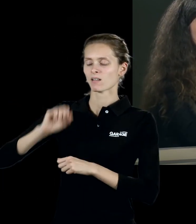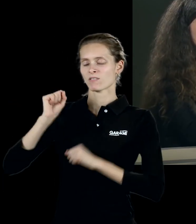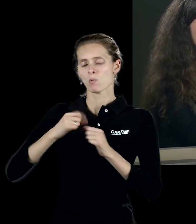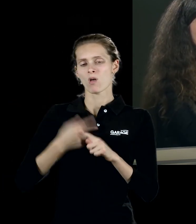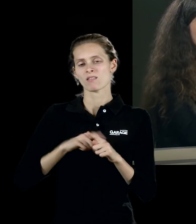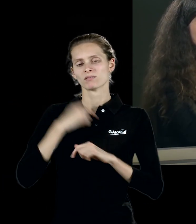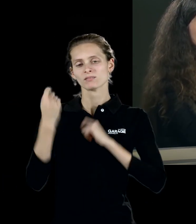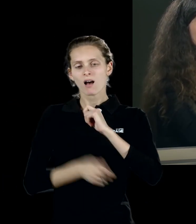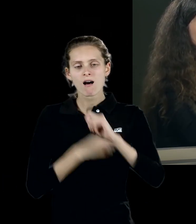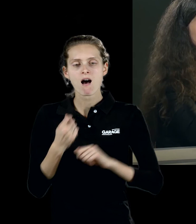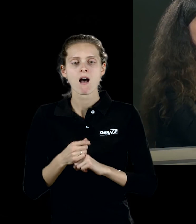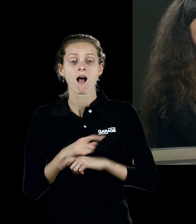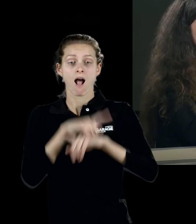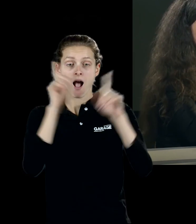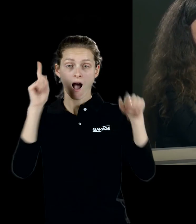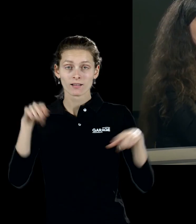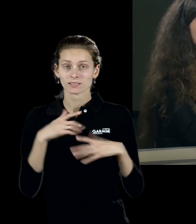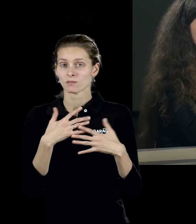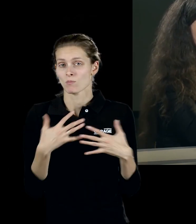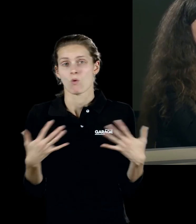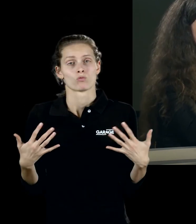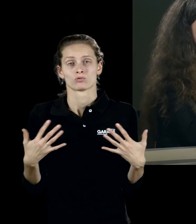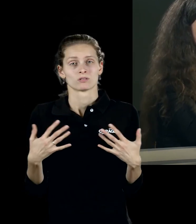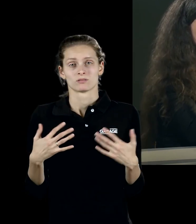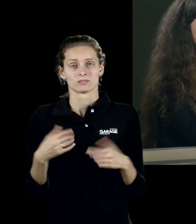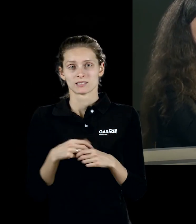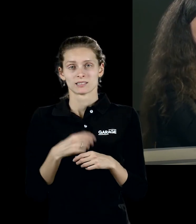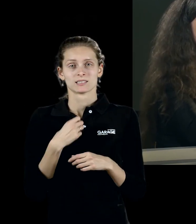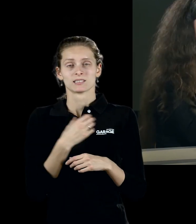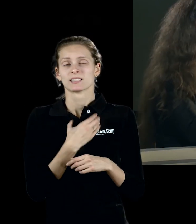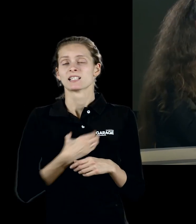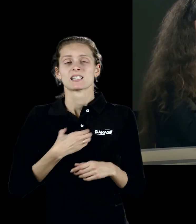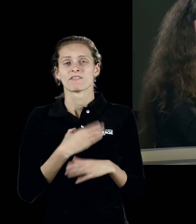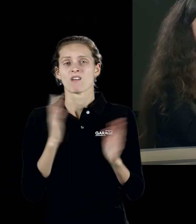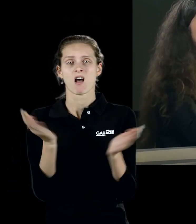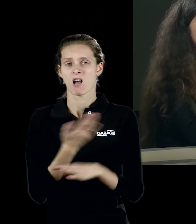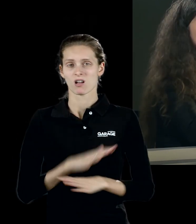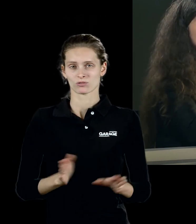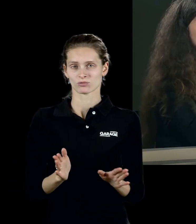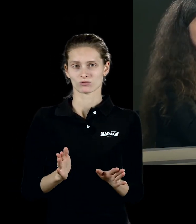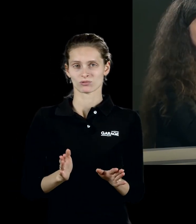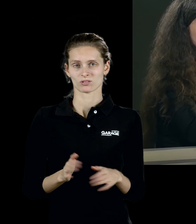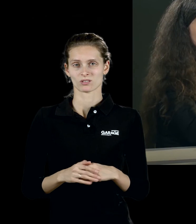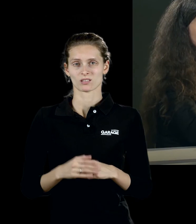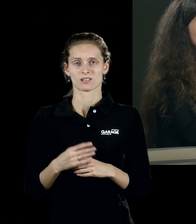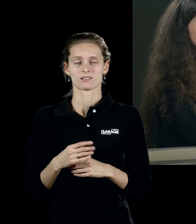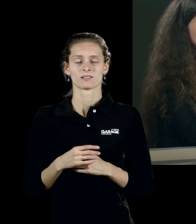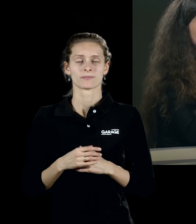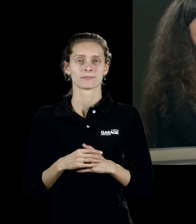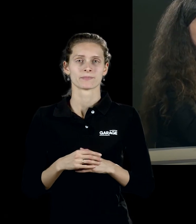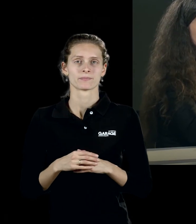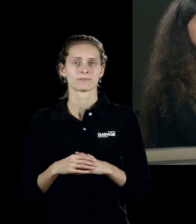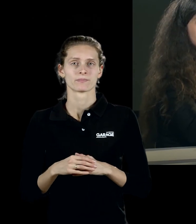может быть что угодно. Картина больше не является основным форматом и основным моментом осуществления художественного произведения.